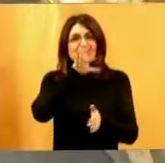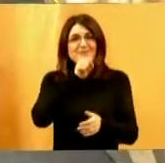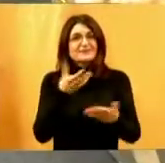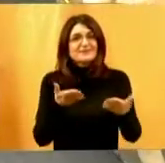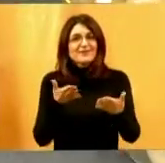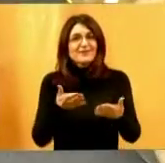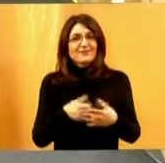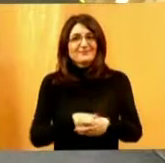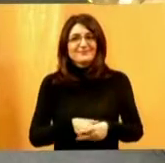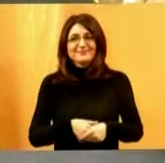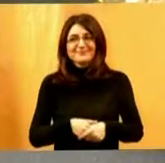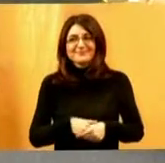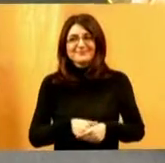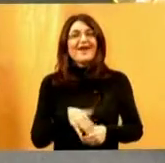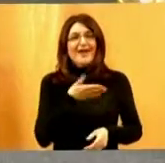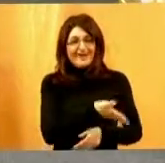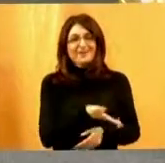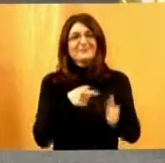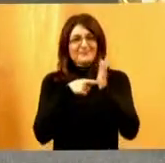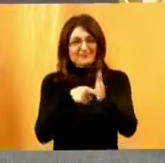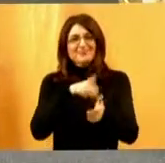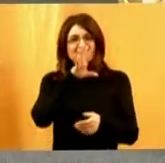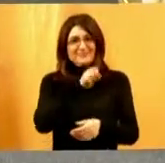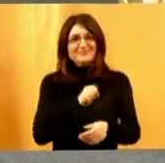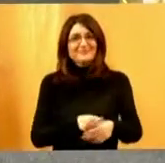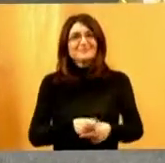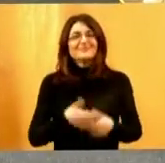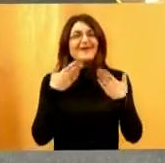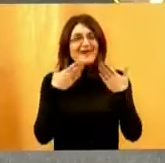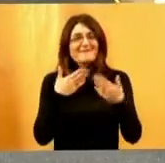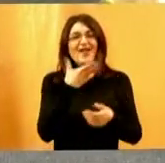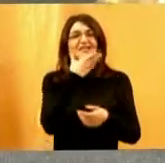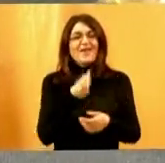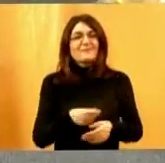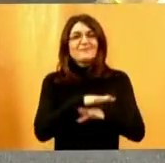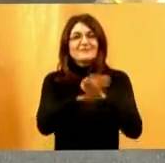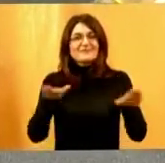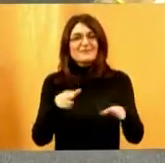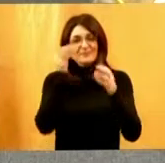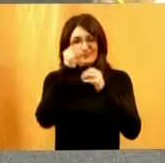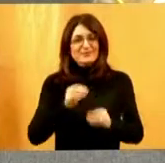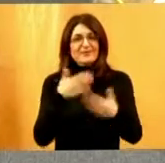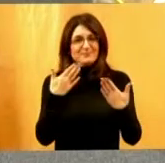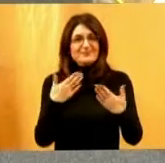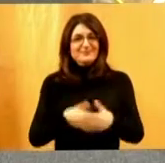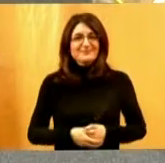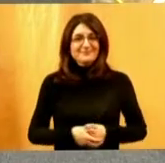zašto, ali dobro. Evo, evo je, evo. Hvala lijepo i svima vam poštovanje.